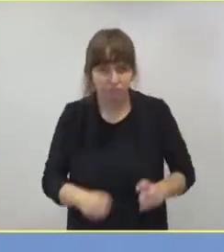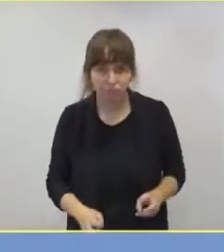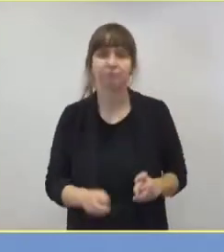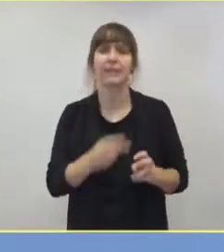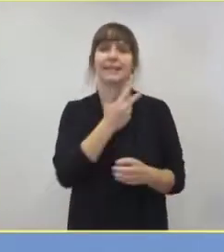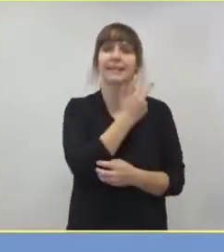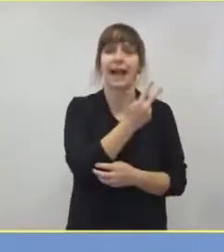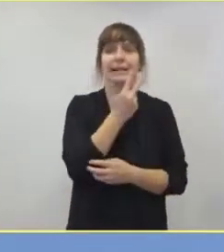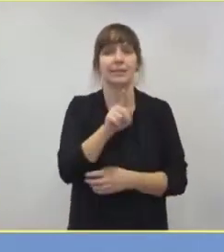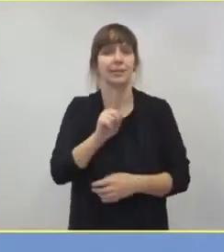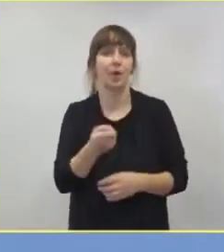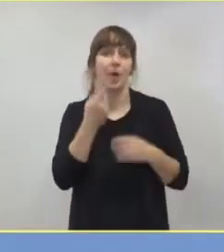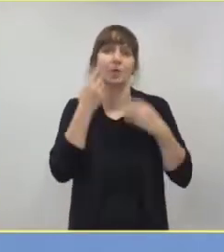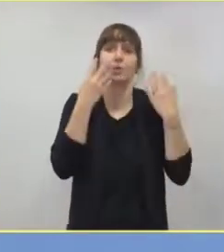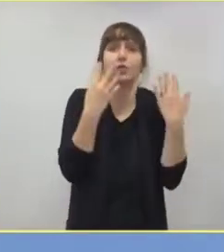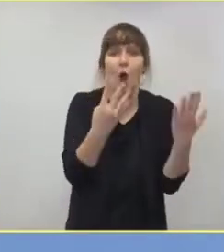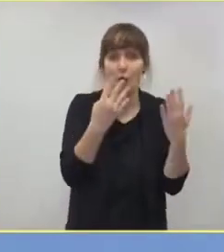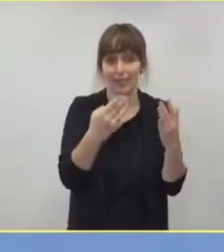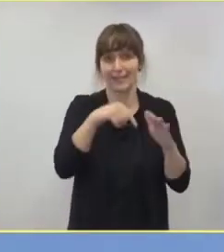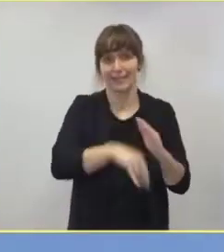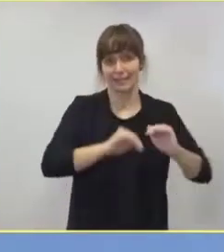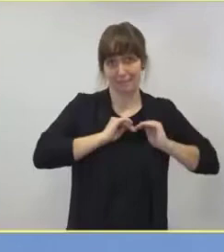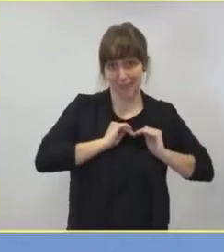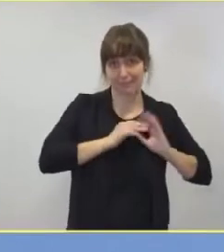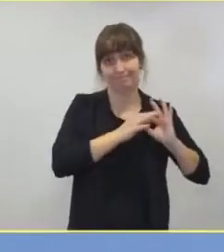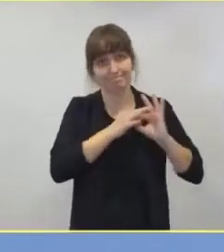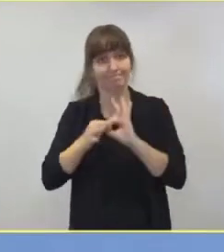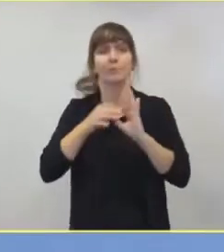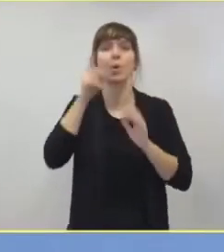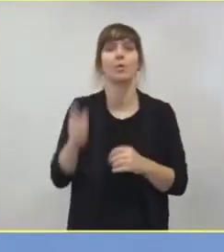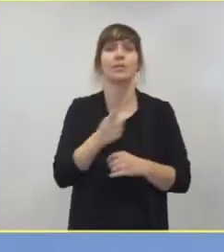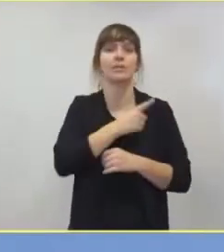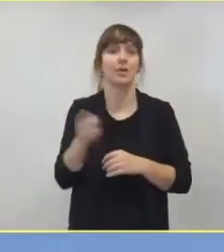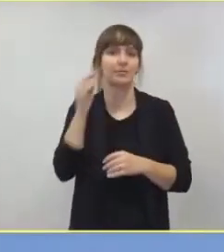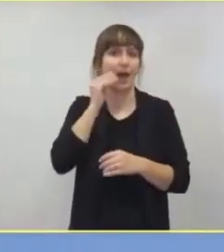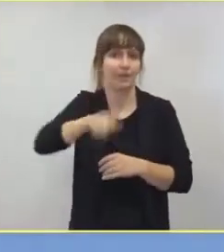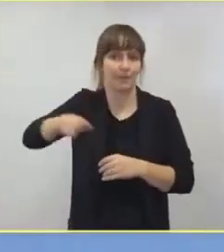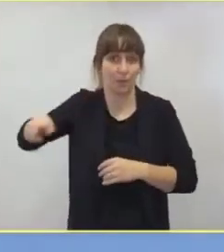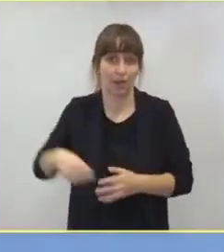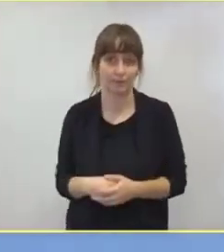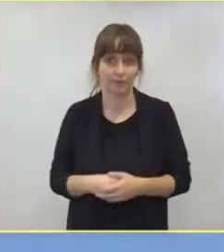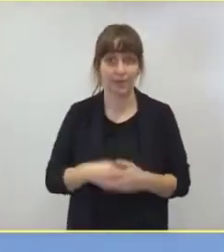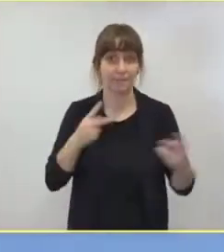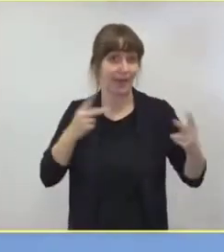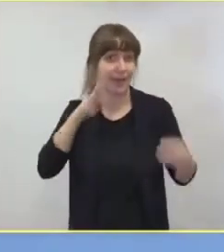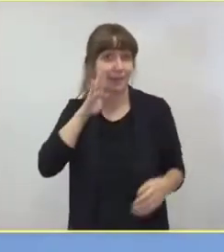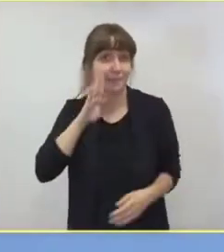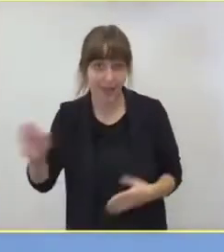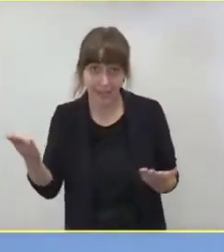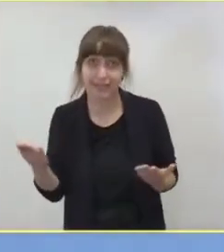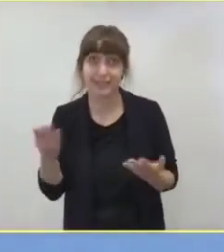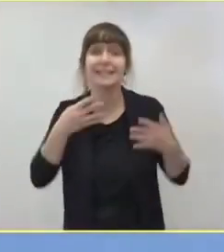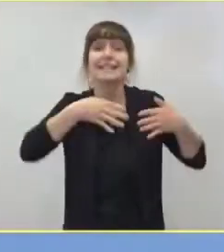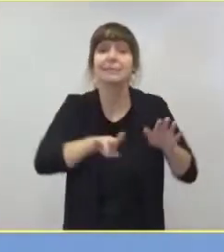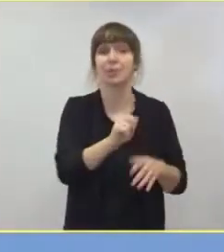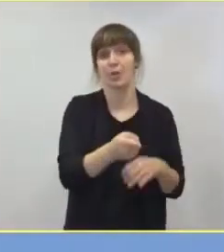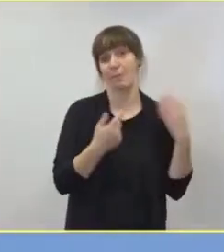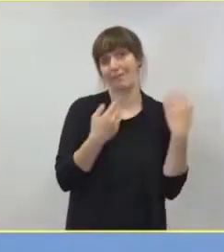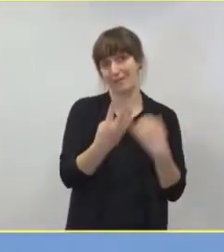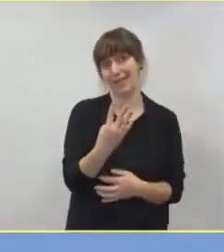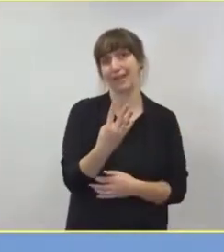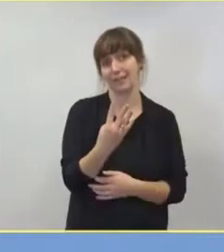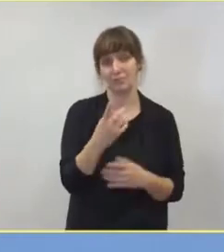Intensivbetten auf 100.000 Einwohner. In Belgien sind das im Jahr 2019 17,4, also